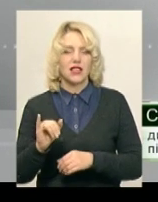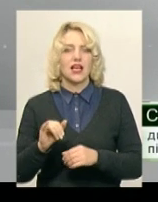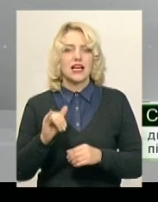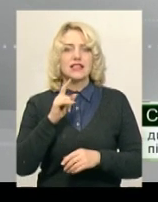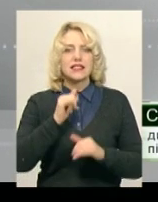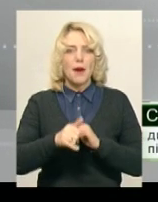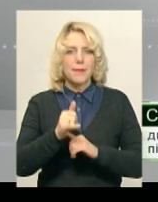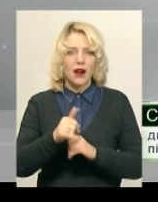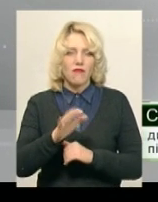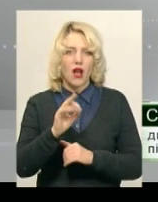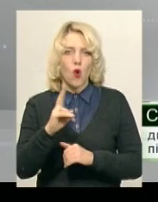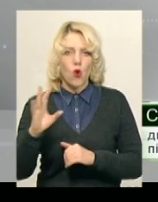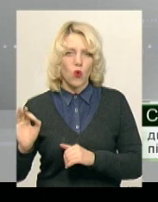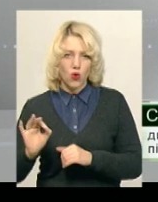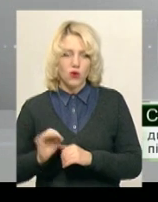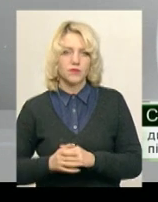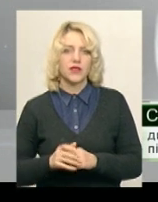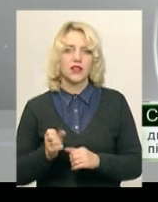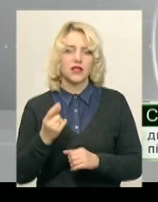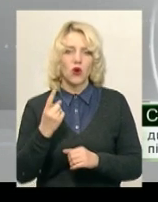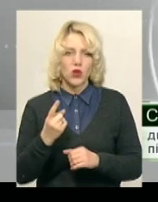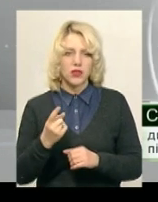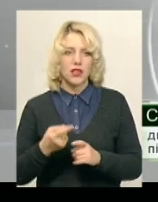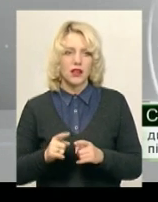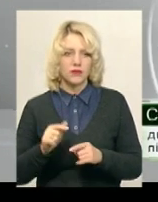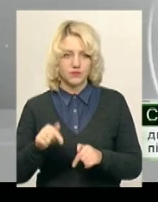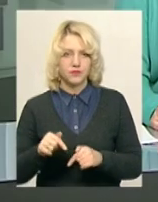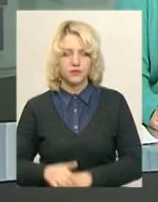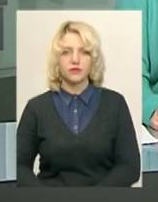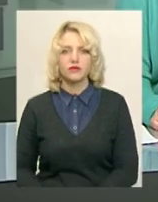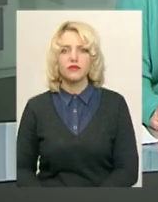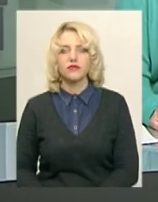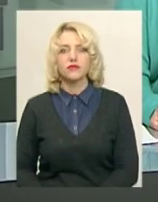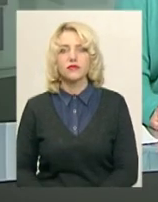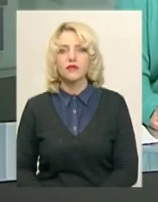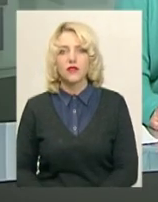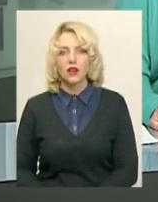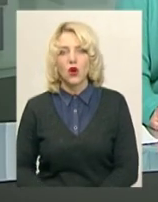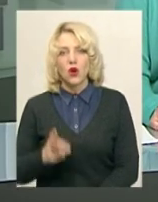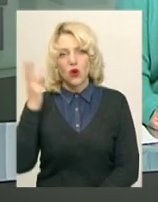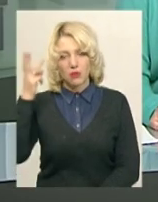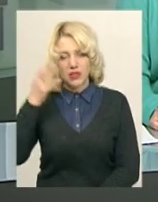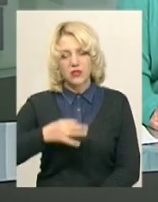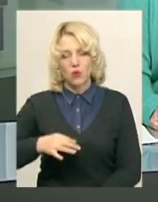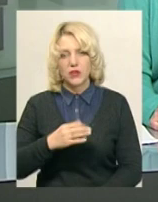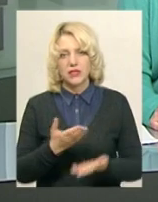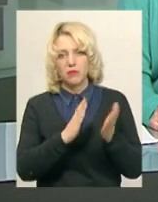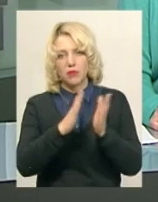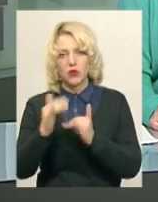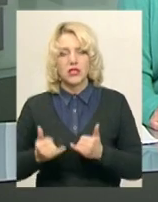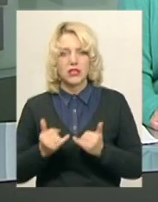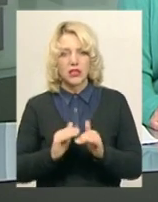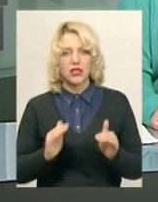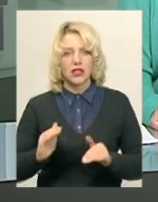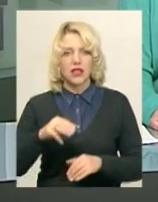дві з аналітикою. І одна на Коперсинському переїзді. У Хмельницькій обласній бібліотеці для